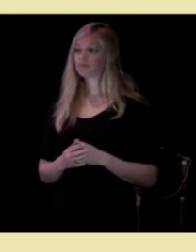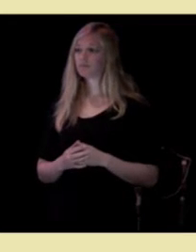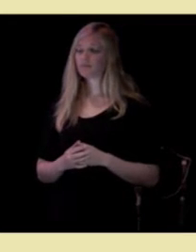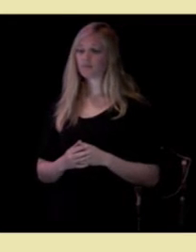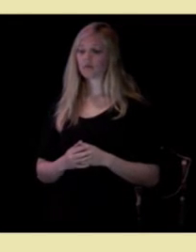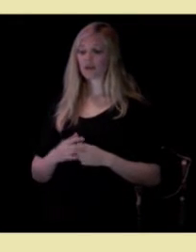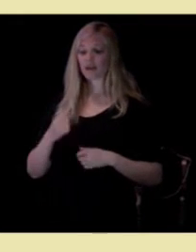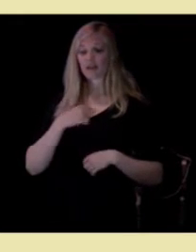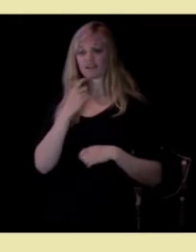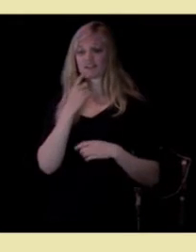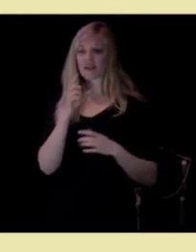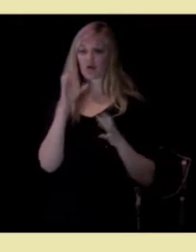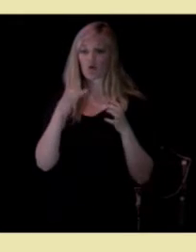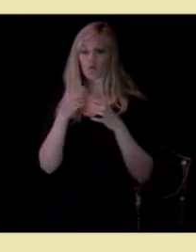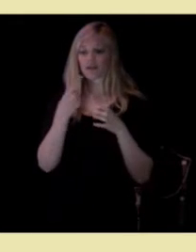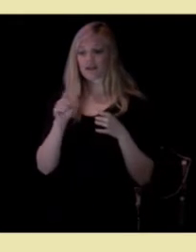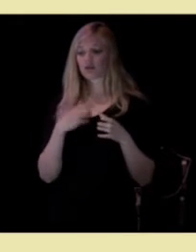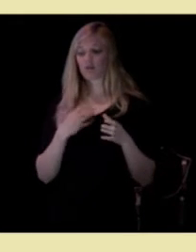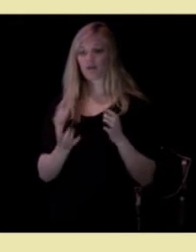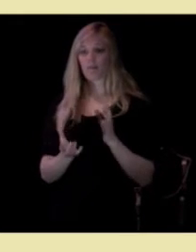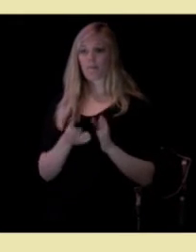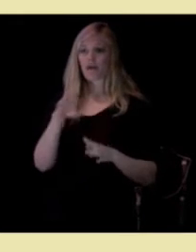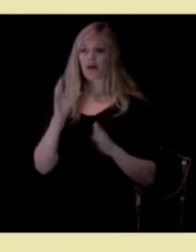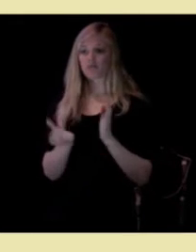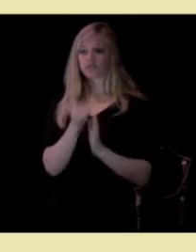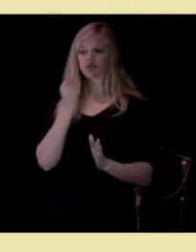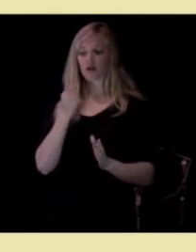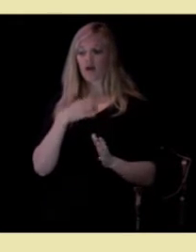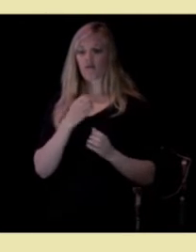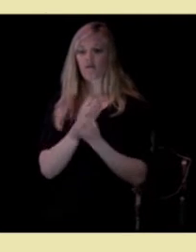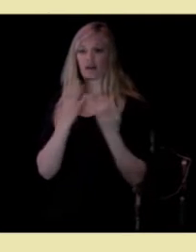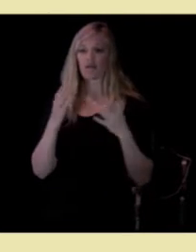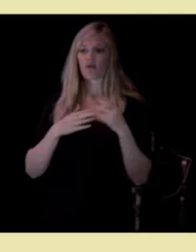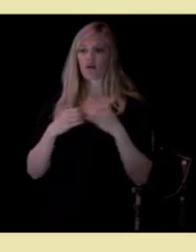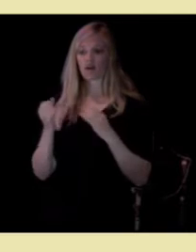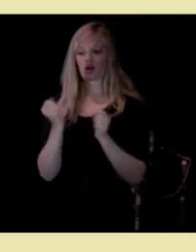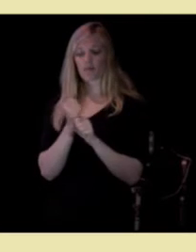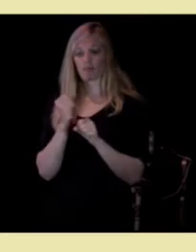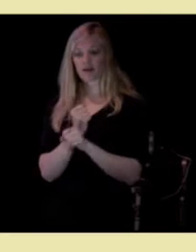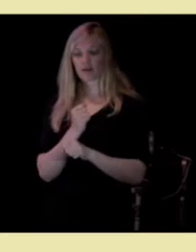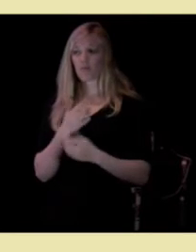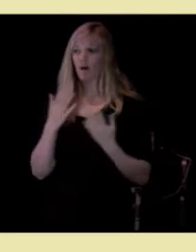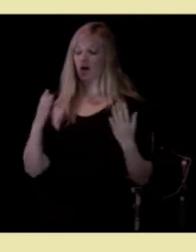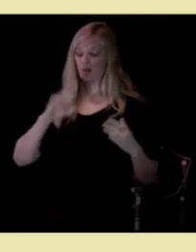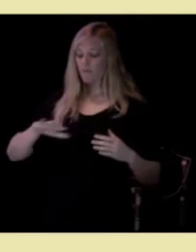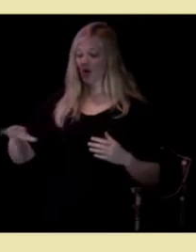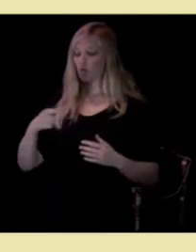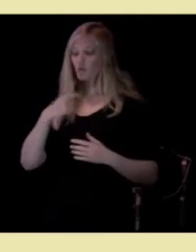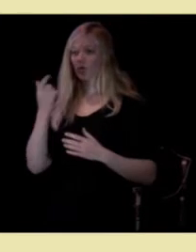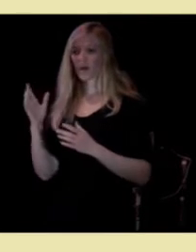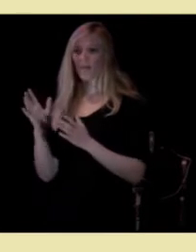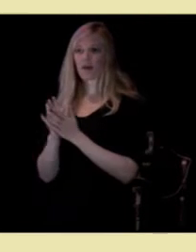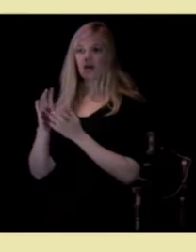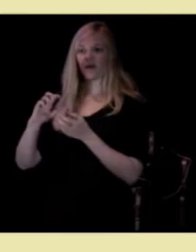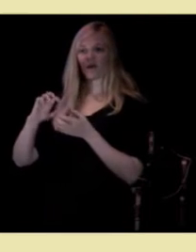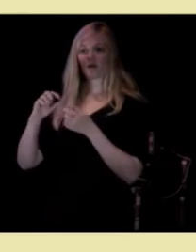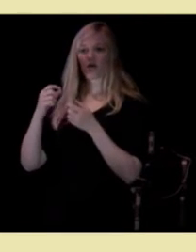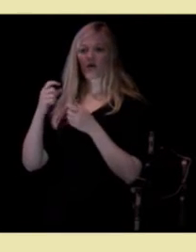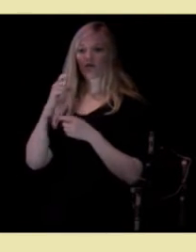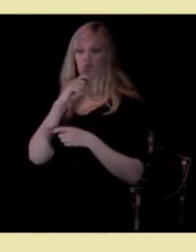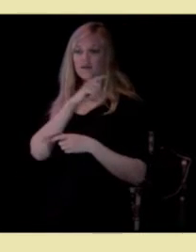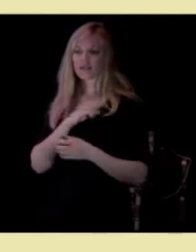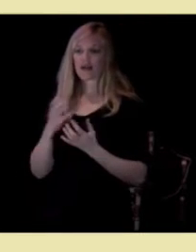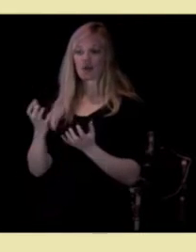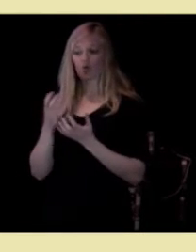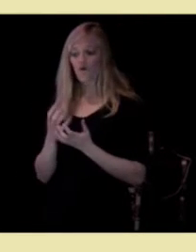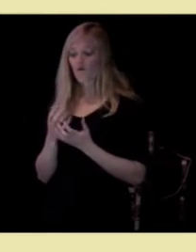Jeg vil nevne deg en gruppe til som vil ha nyttet av mer flerfaglig arbeid. Mange barn og unge med sammensatte behov får heller ikke den